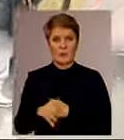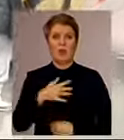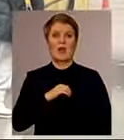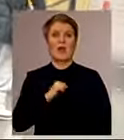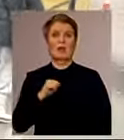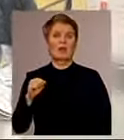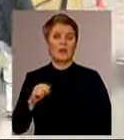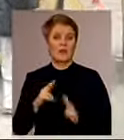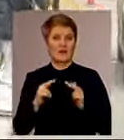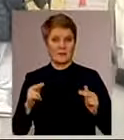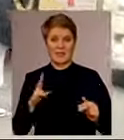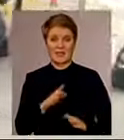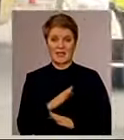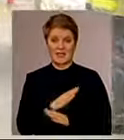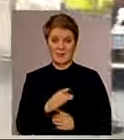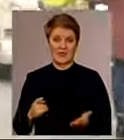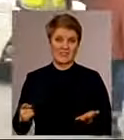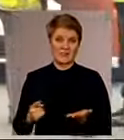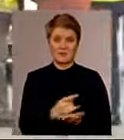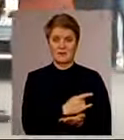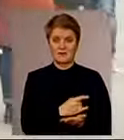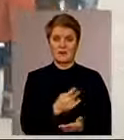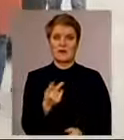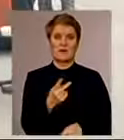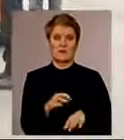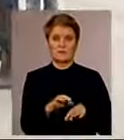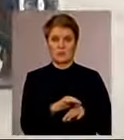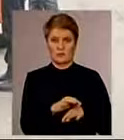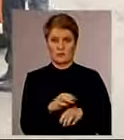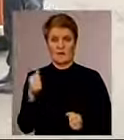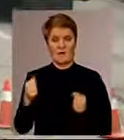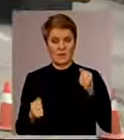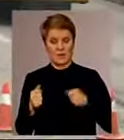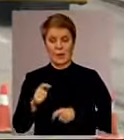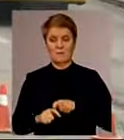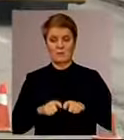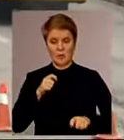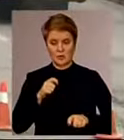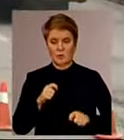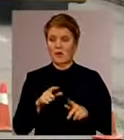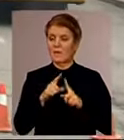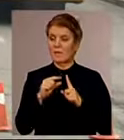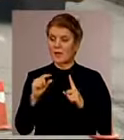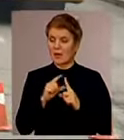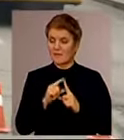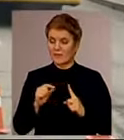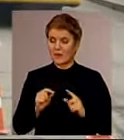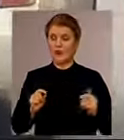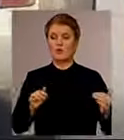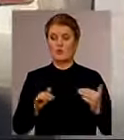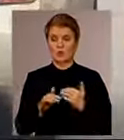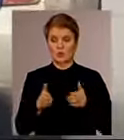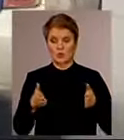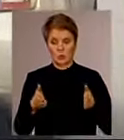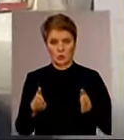автобус насмерть збив подружжя. Експертиза з'ясувала, водій порушив правила дорожнього руху. Йому оголосили